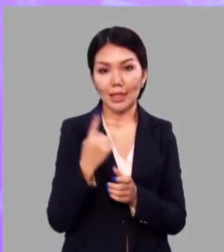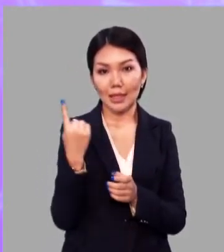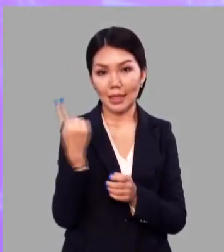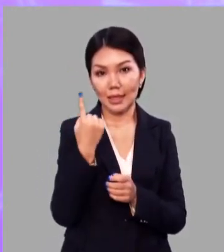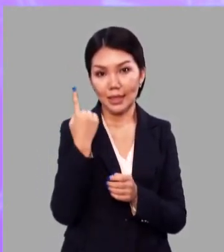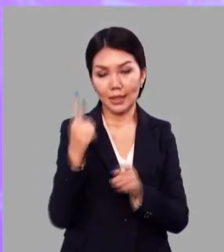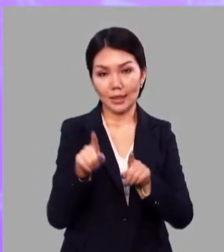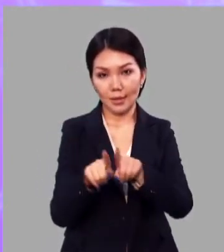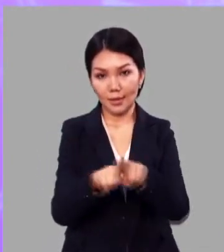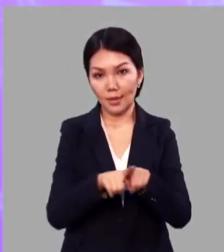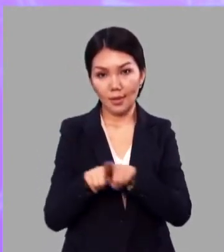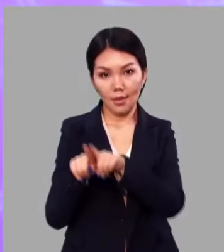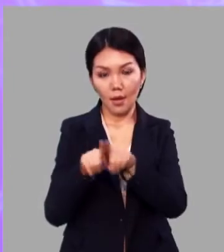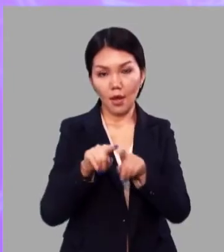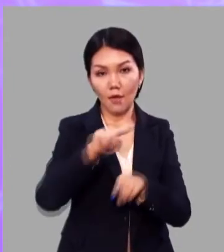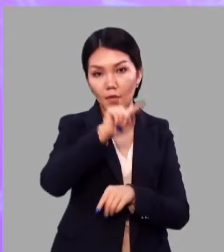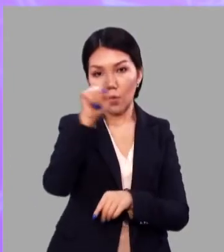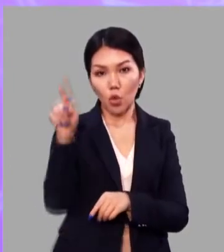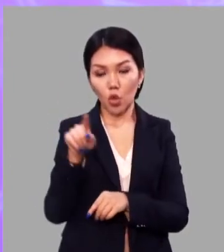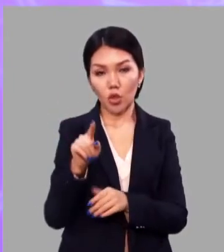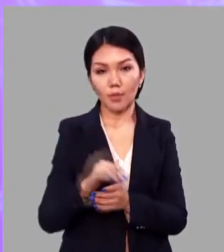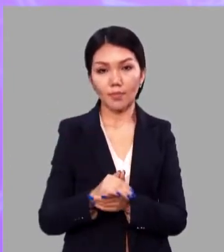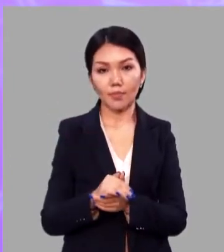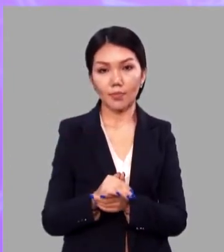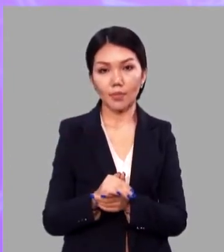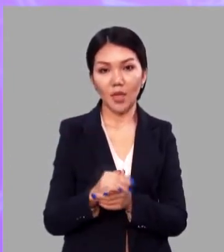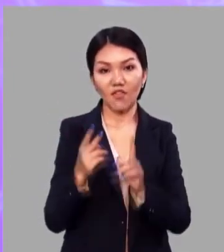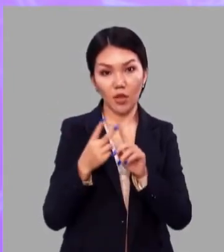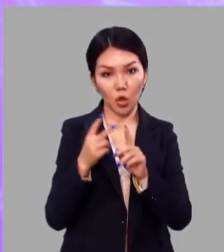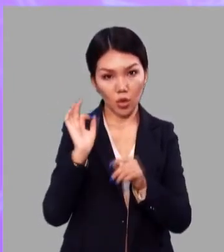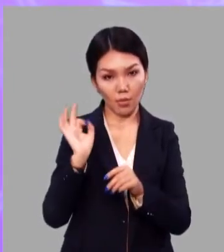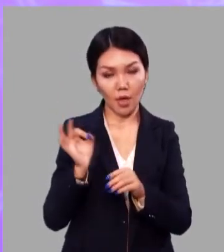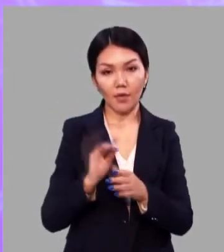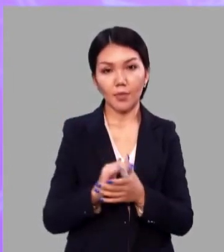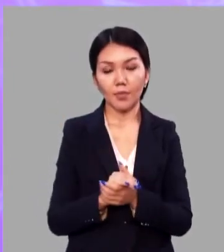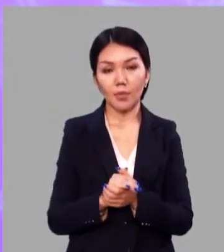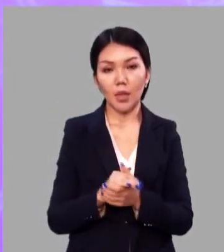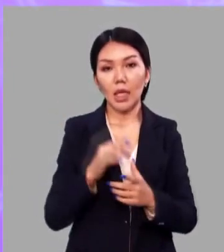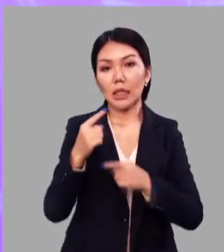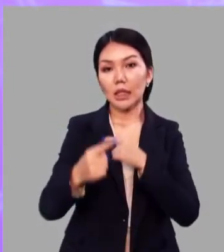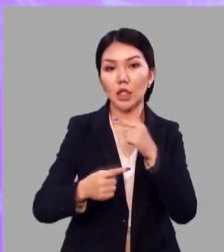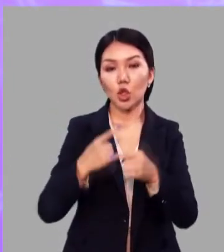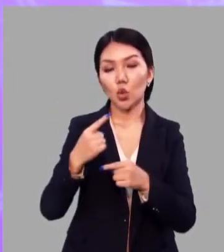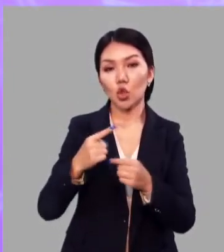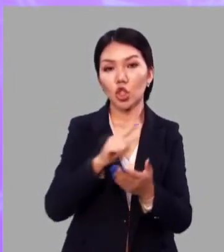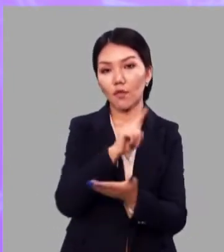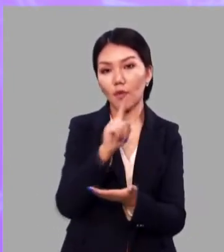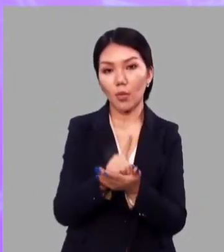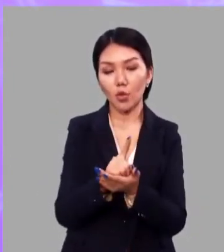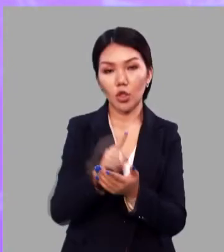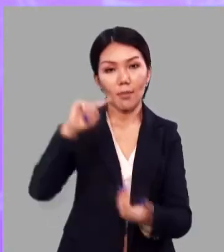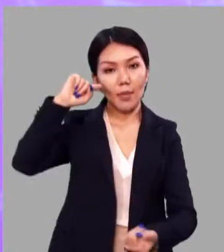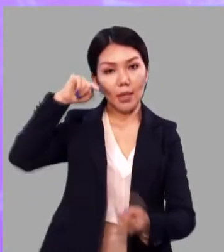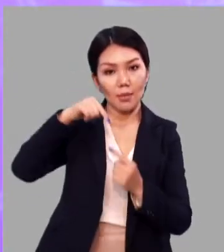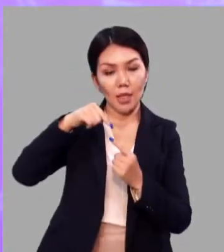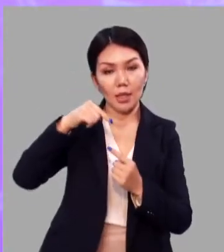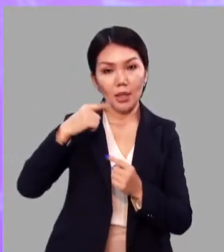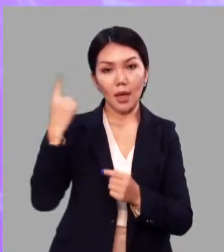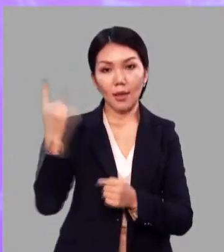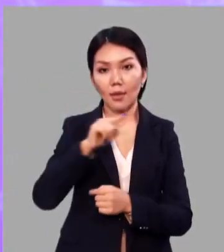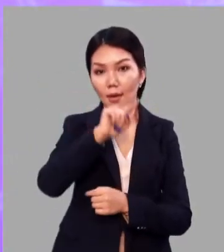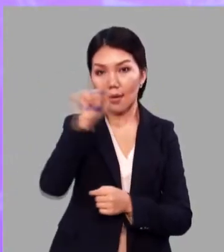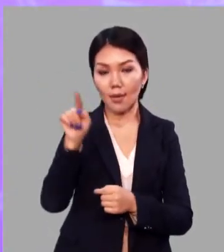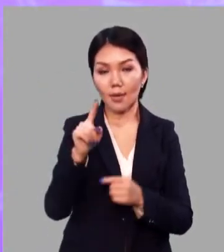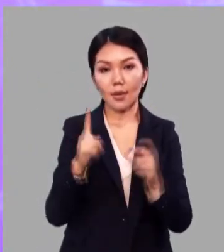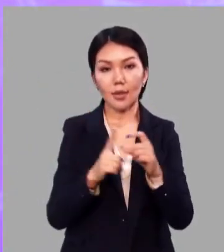одинаковым корнем. Следующий вопрос теста. Подберите однокоренные